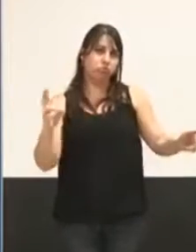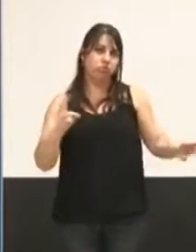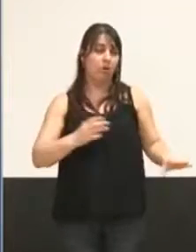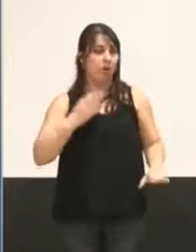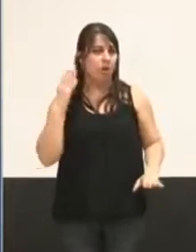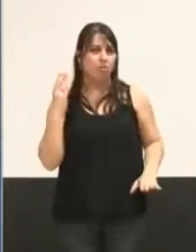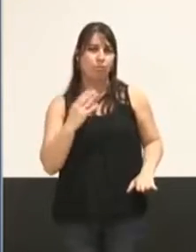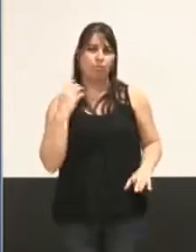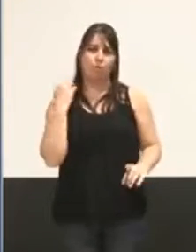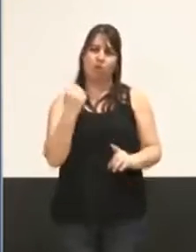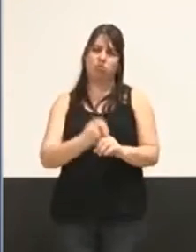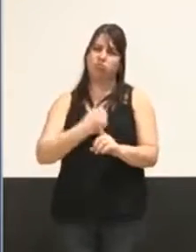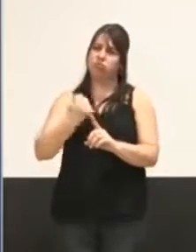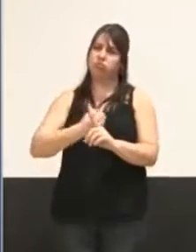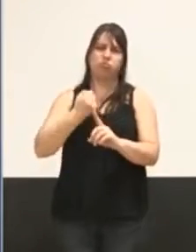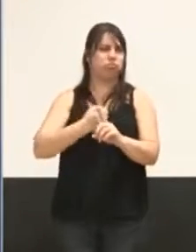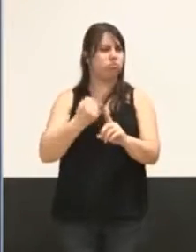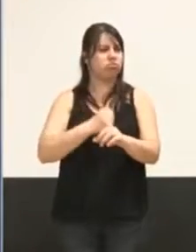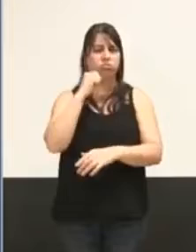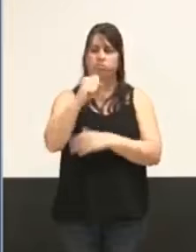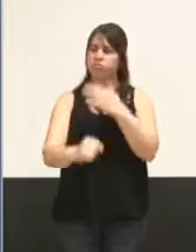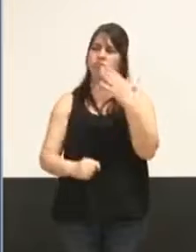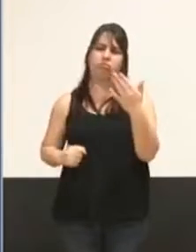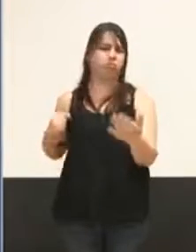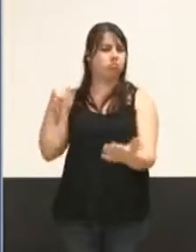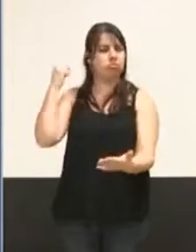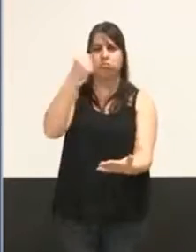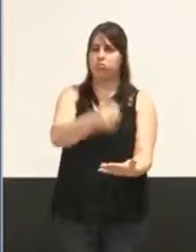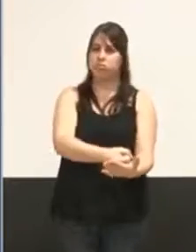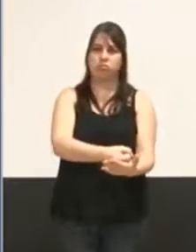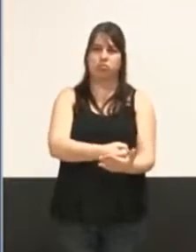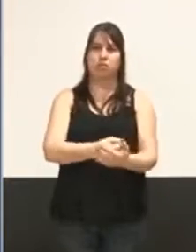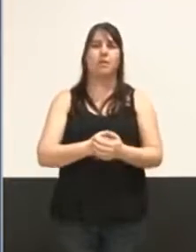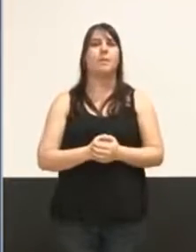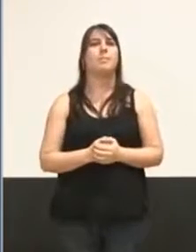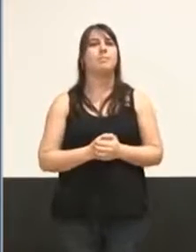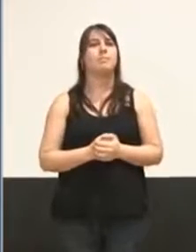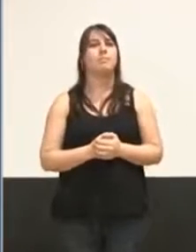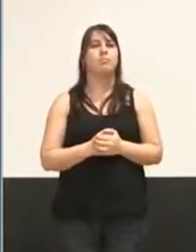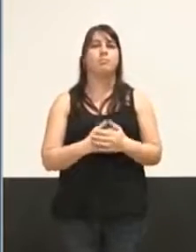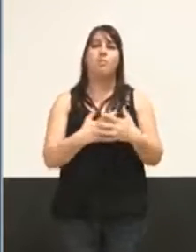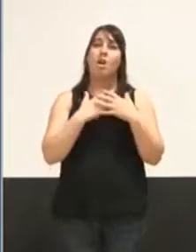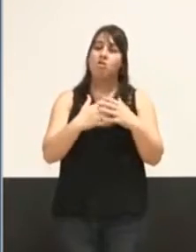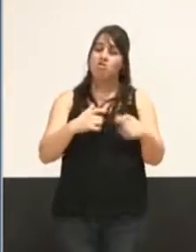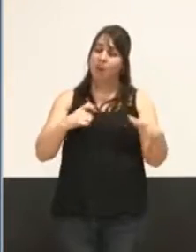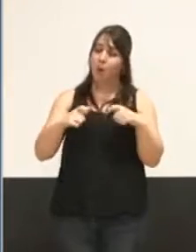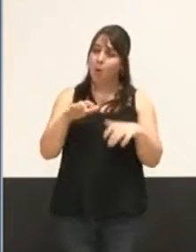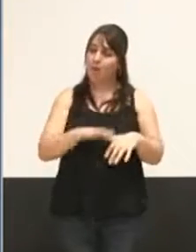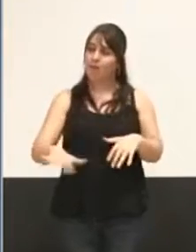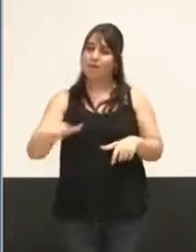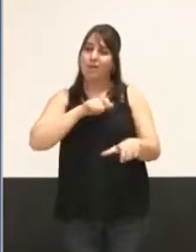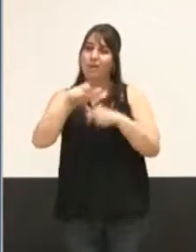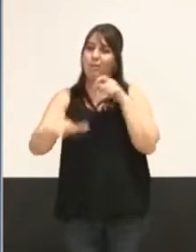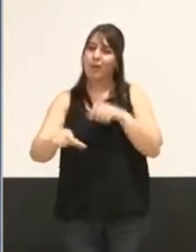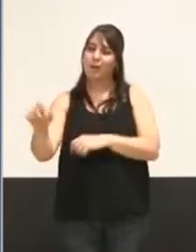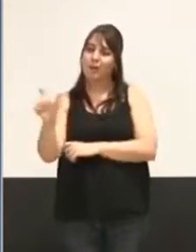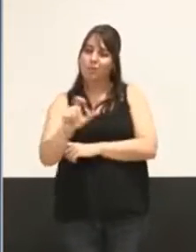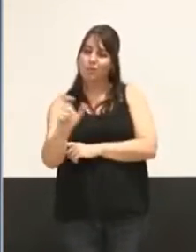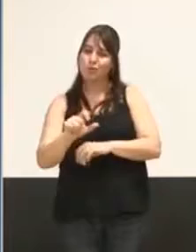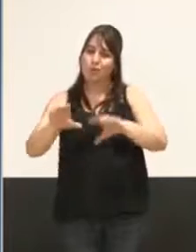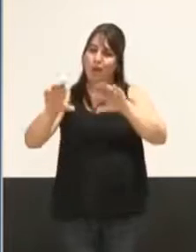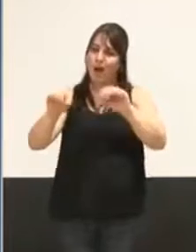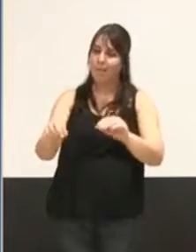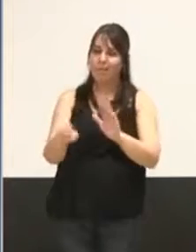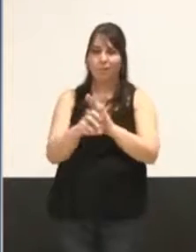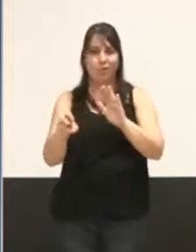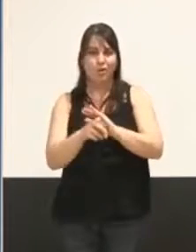sans merci. Mes chers collègues, aux musulmans de Grenoble, à ceux de Tesser,